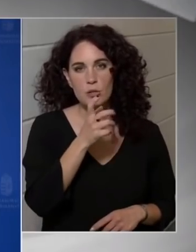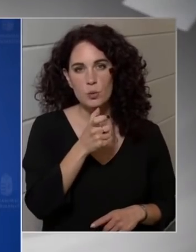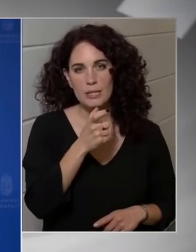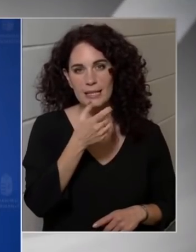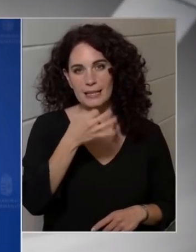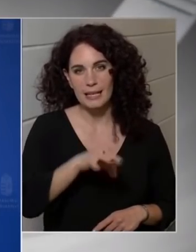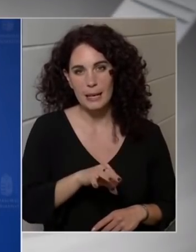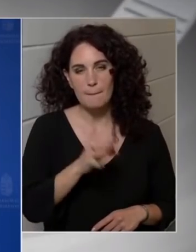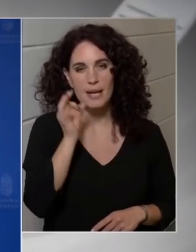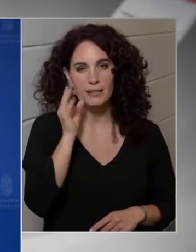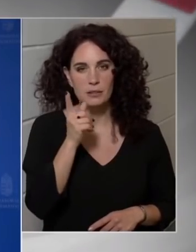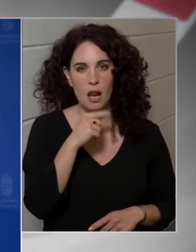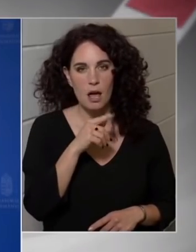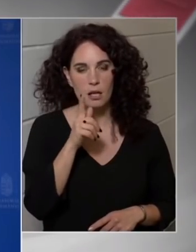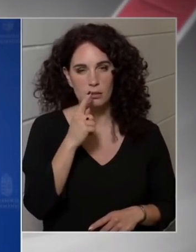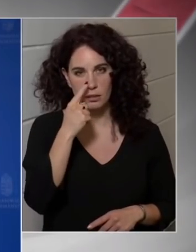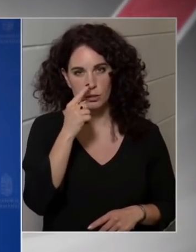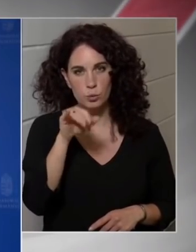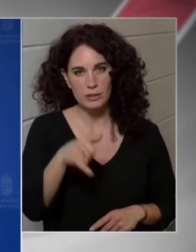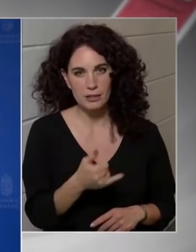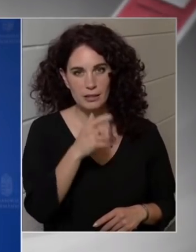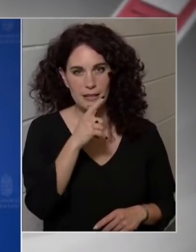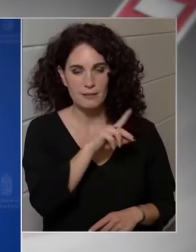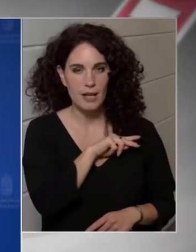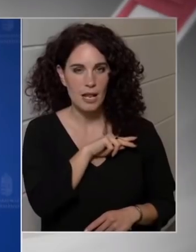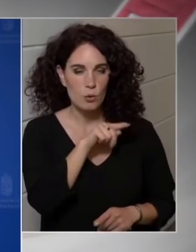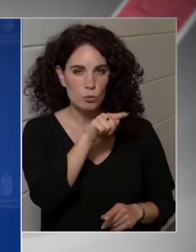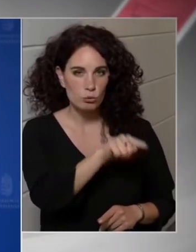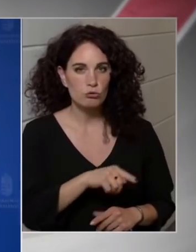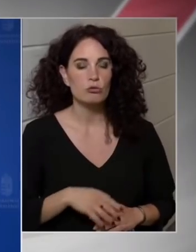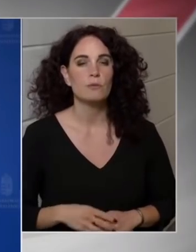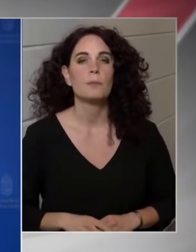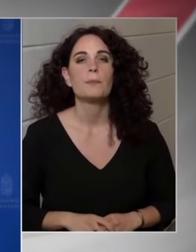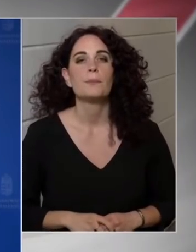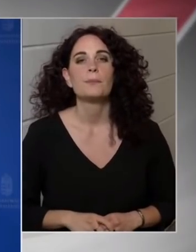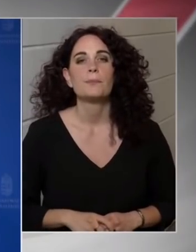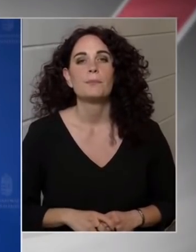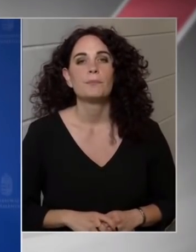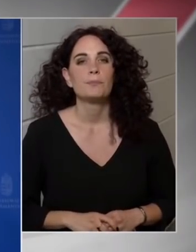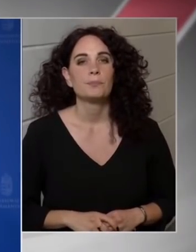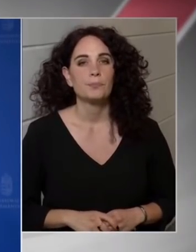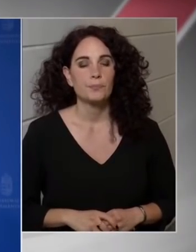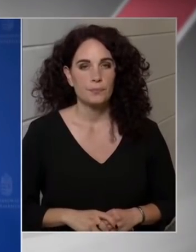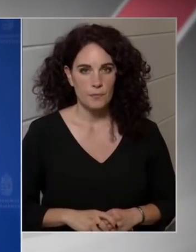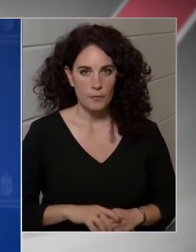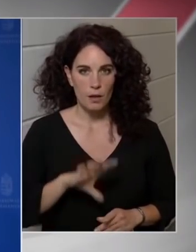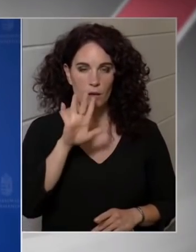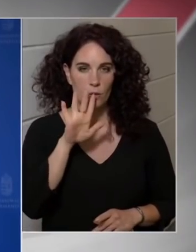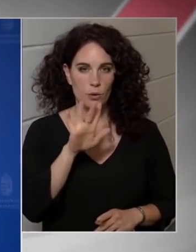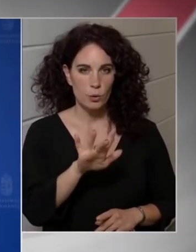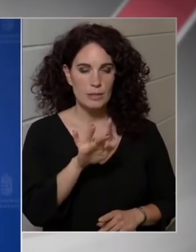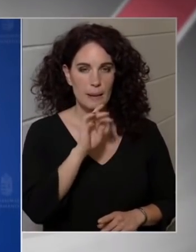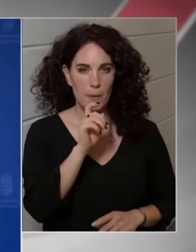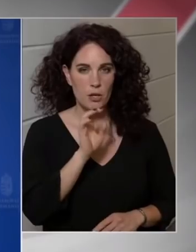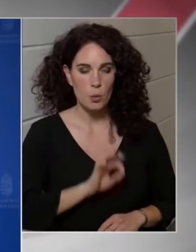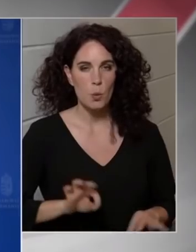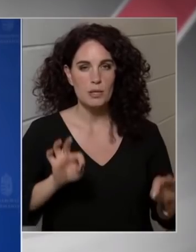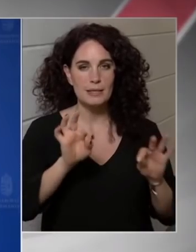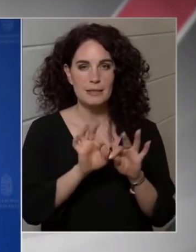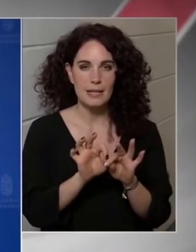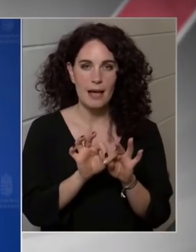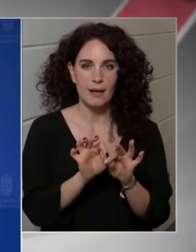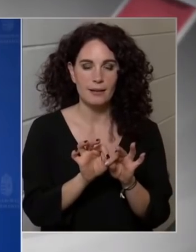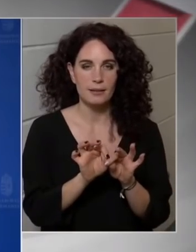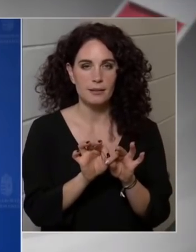Bertalan Judit fog felelni. A közép-magyarországi